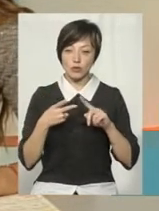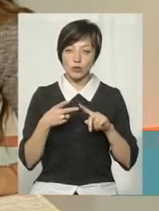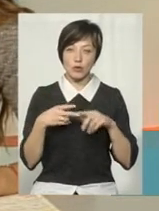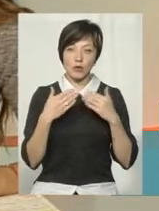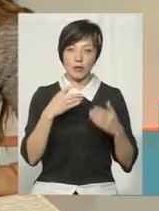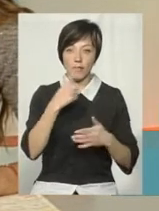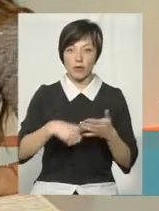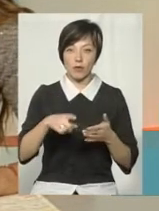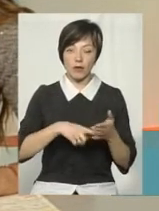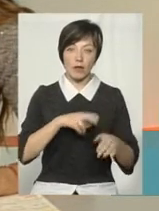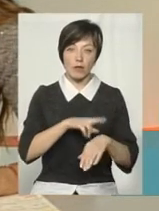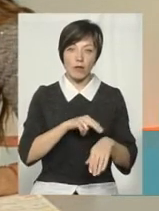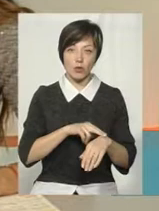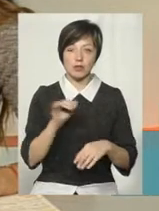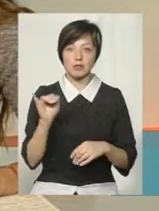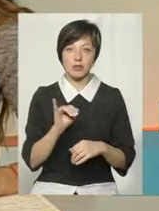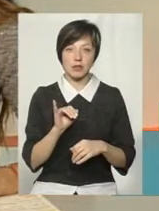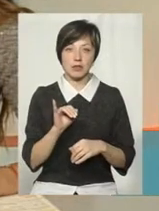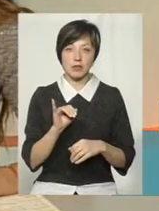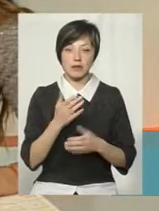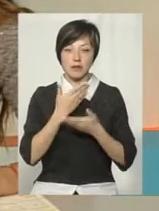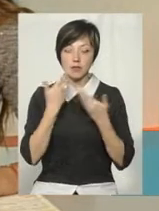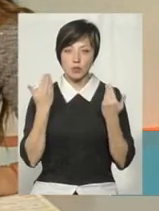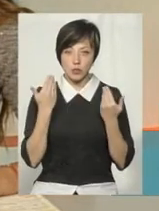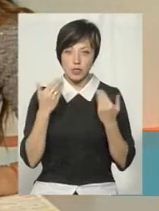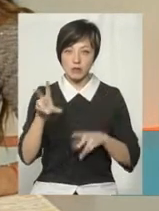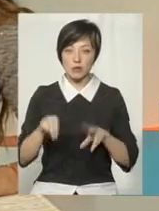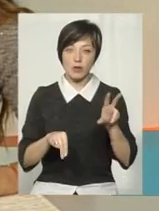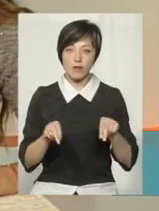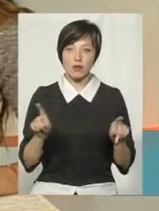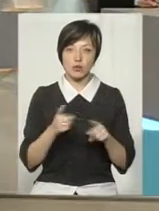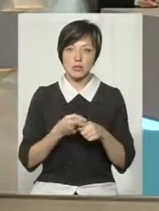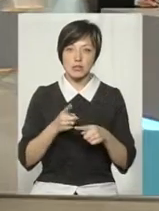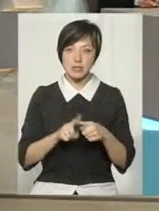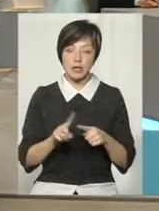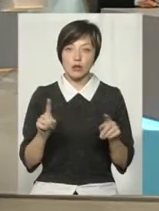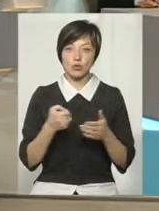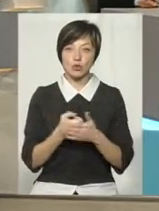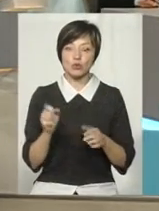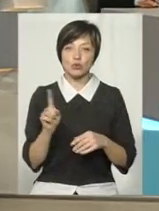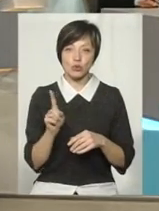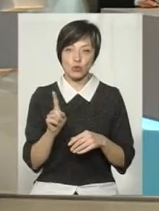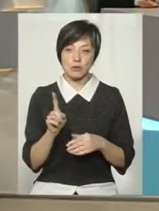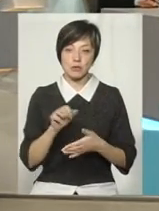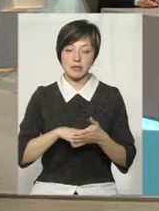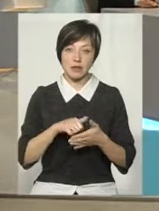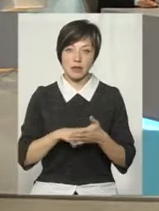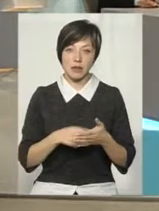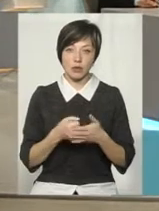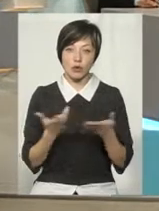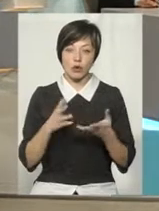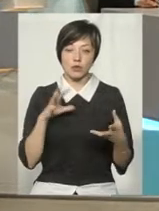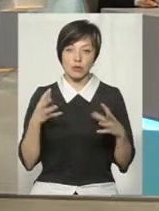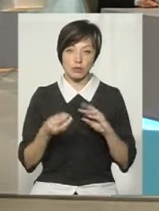недовіра до правоохоронців і відсутність сподівань, що це до чогось призведе до якогось